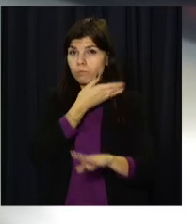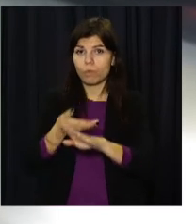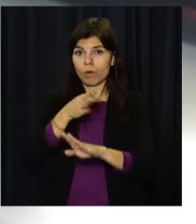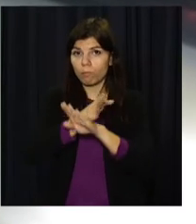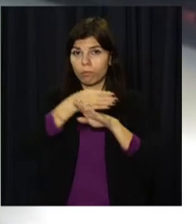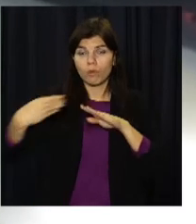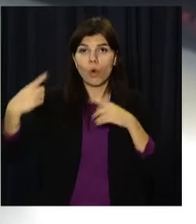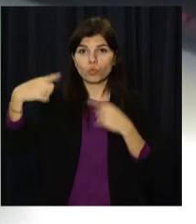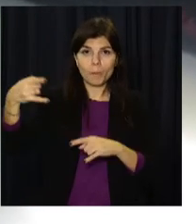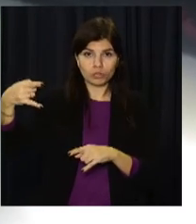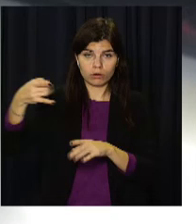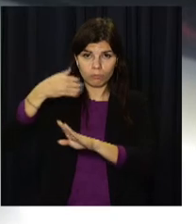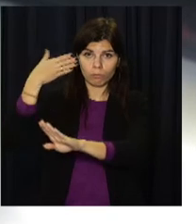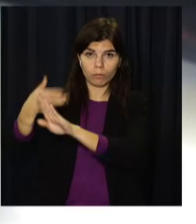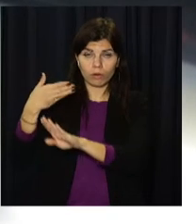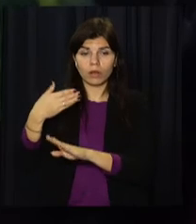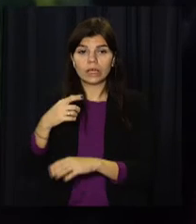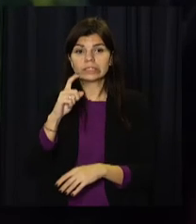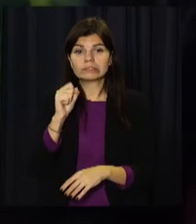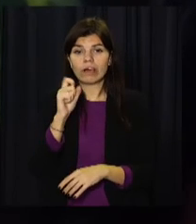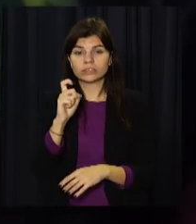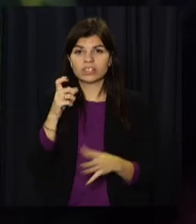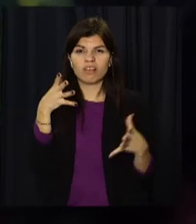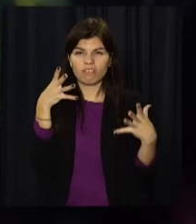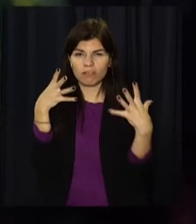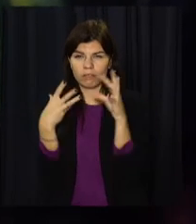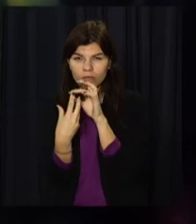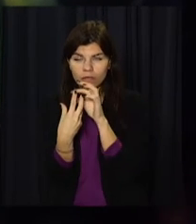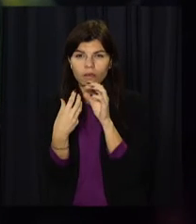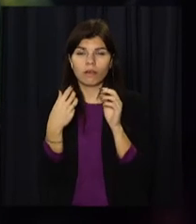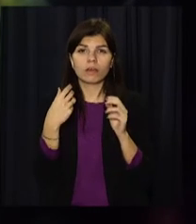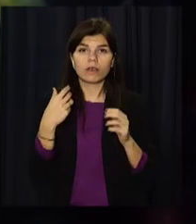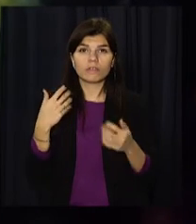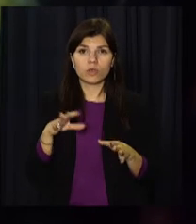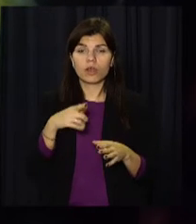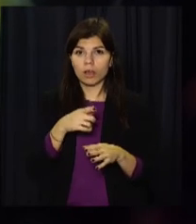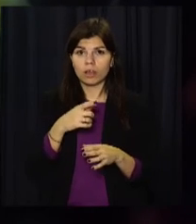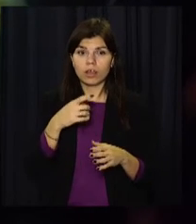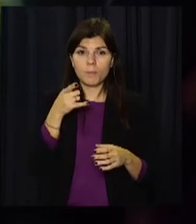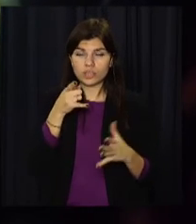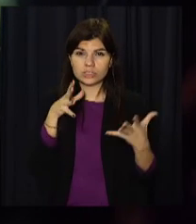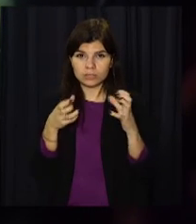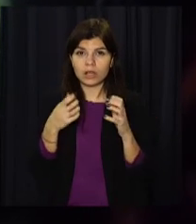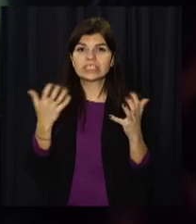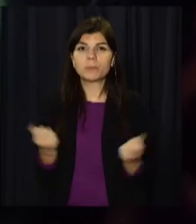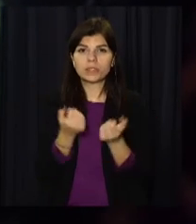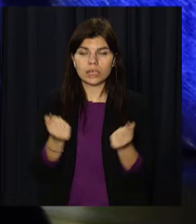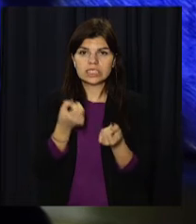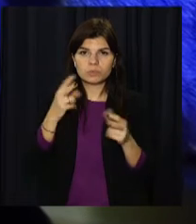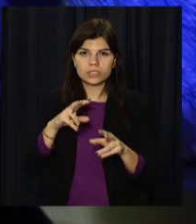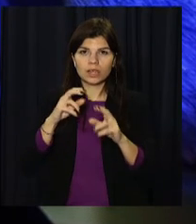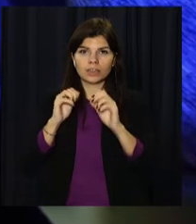вдарило у дві автівки. Водія ЗАЗ затисло в деформованому кузові легковика. Його з понівеченої автівки діставали